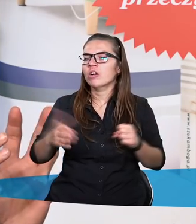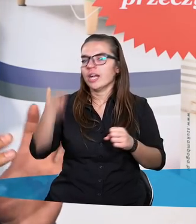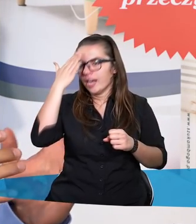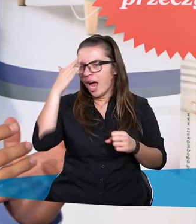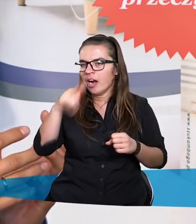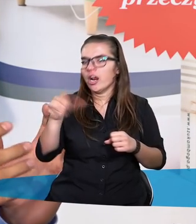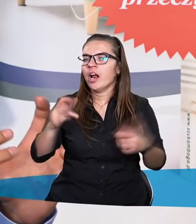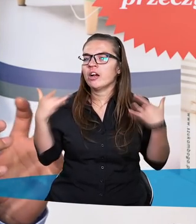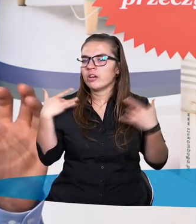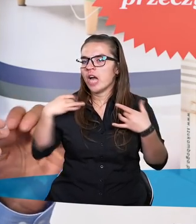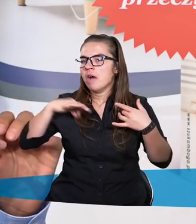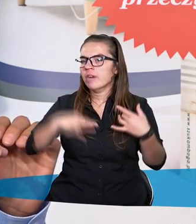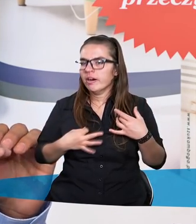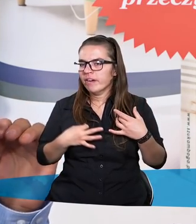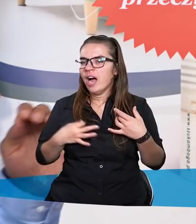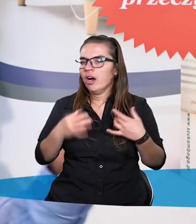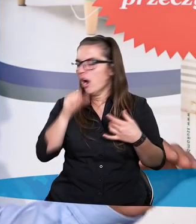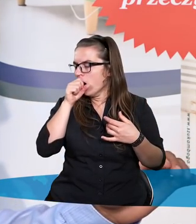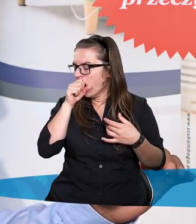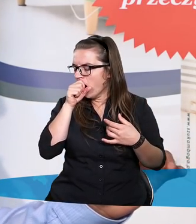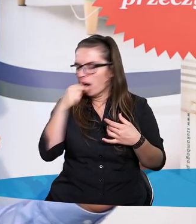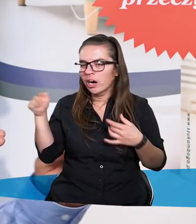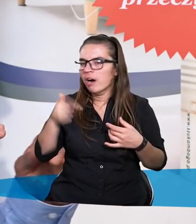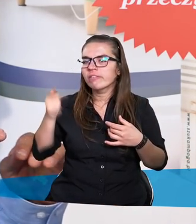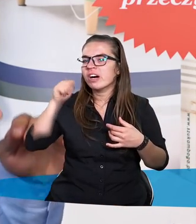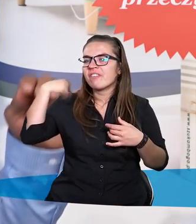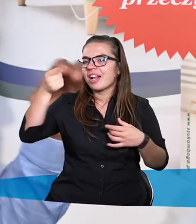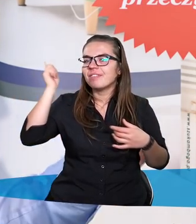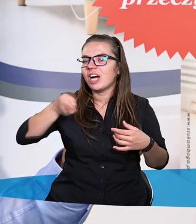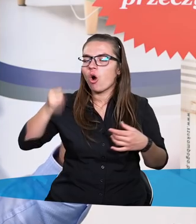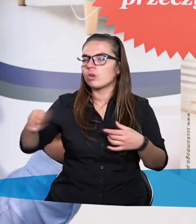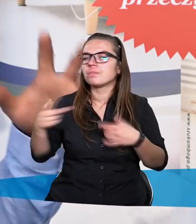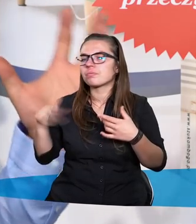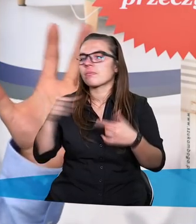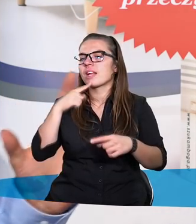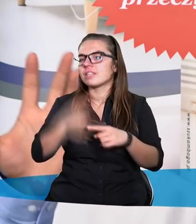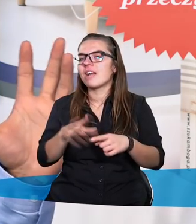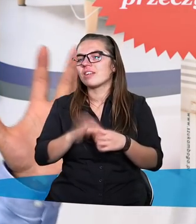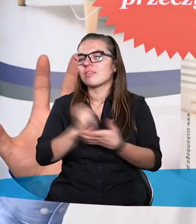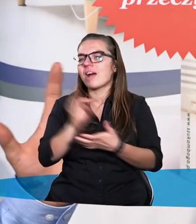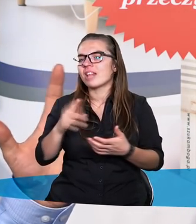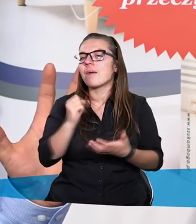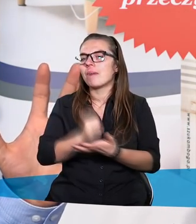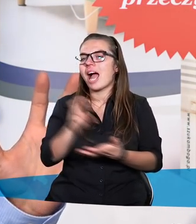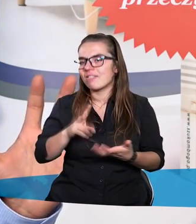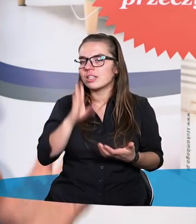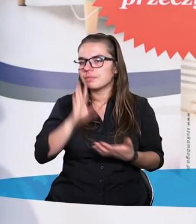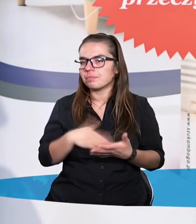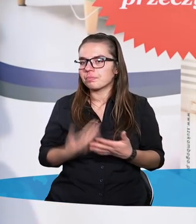Wy znacie go tylko z życia prywatnego, gdzie nie musi wydawać wyroków, gdzie nie musi decydować w sprawach takich prawnych.